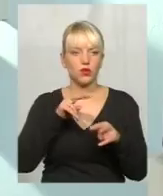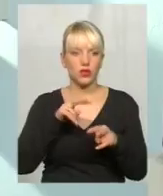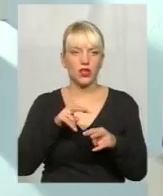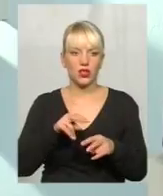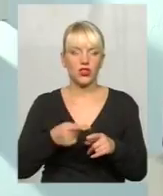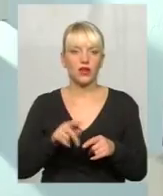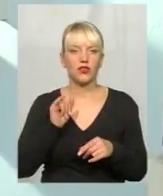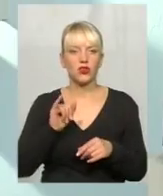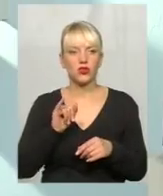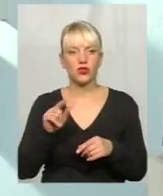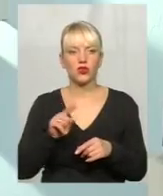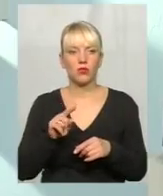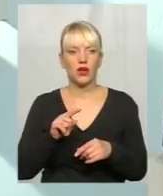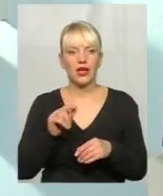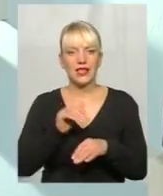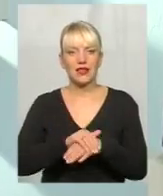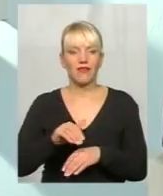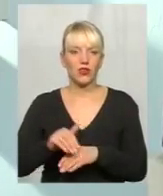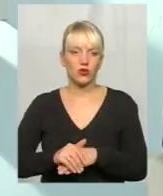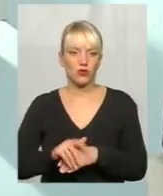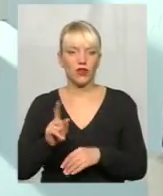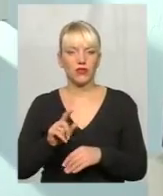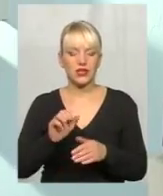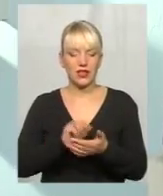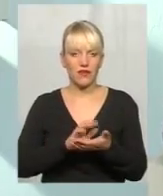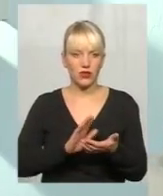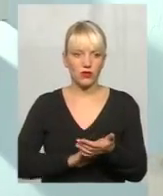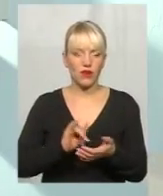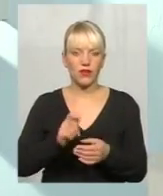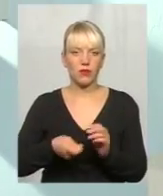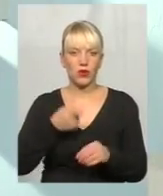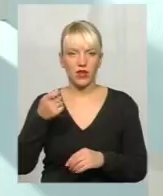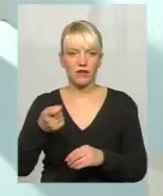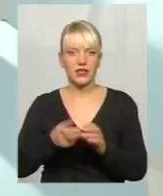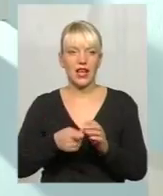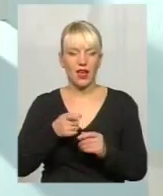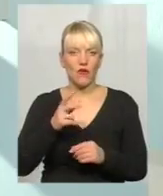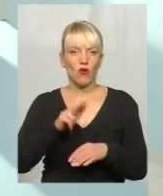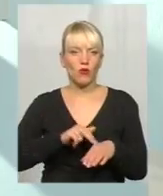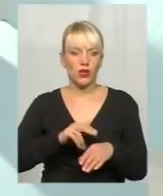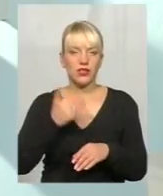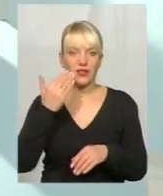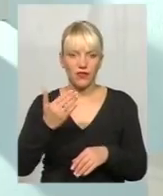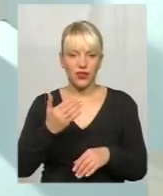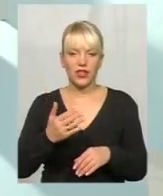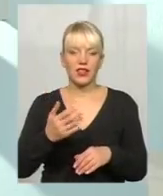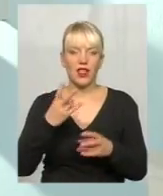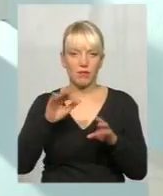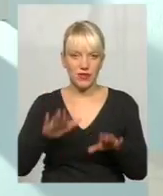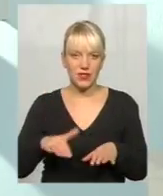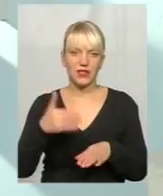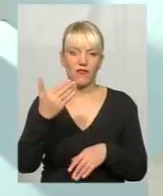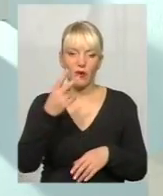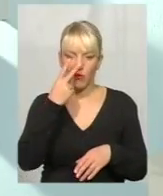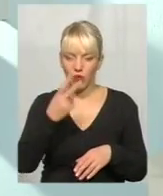приїхав, зафіксував і подав заяву в поліцію, я кажу, стоп, стоп, дивіться, ви там на місці, ви щойно побачили злочин, так,